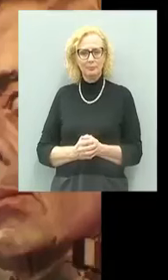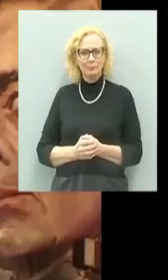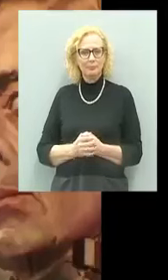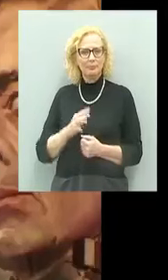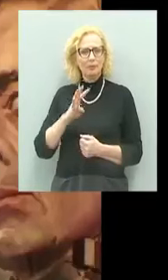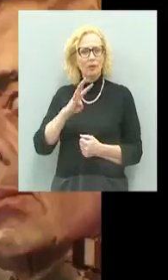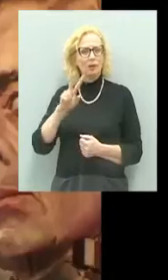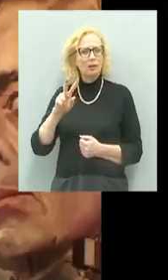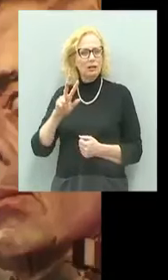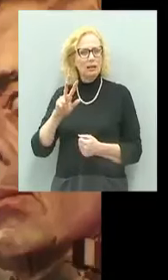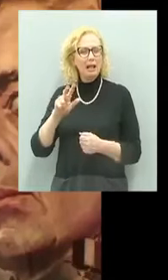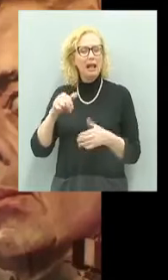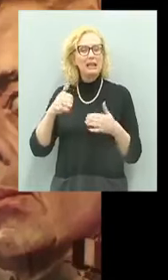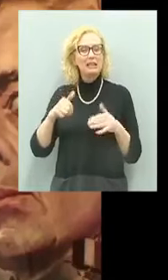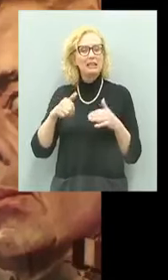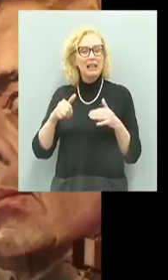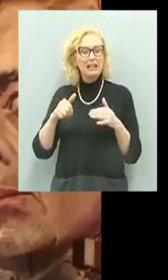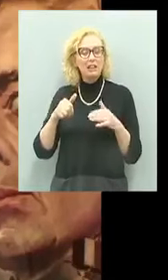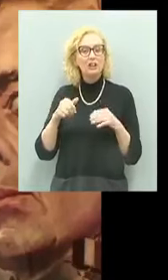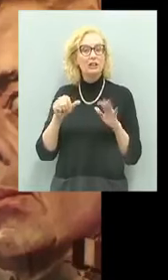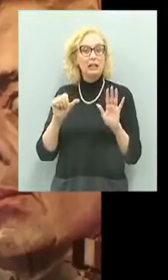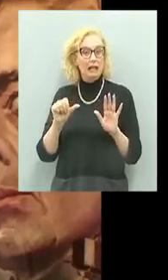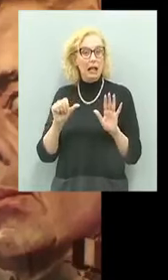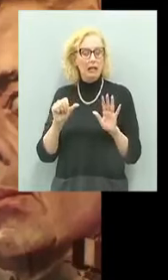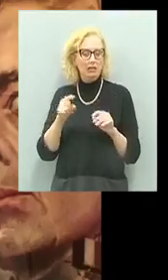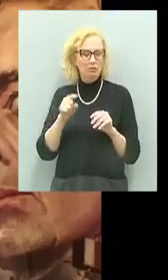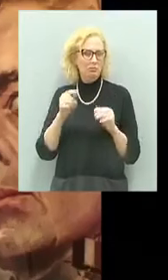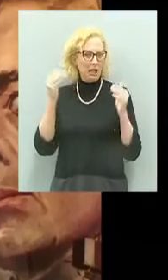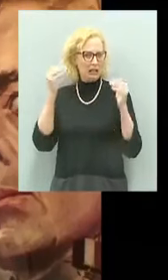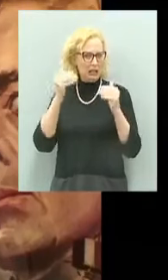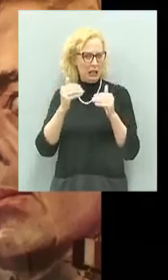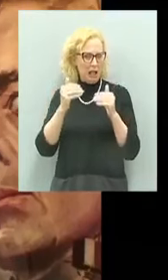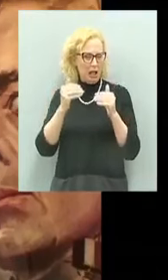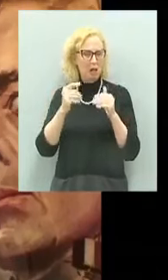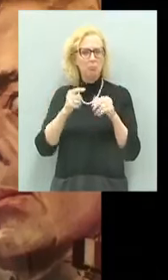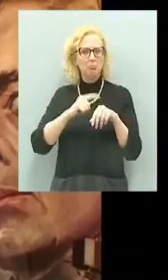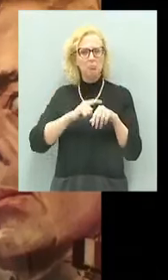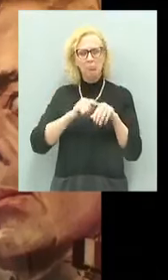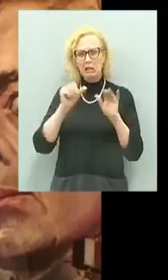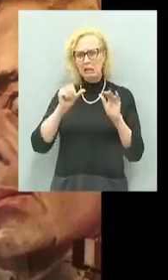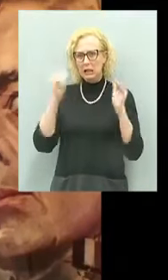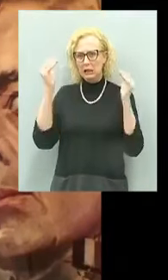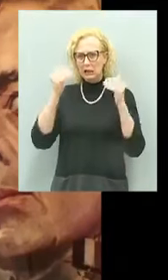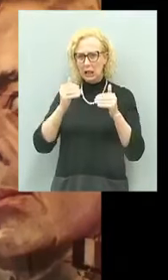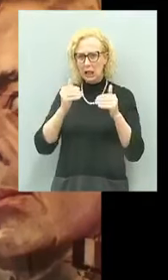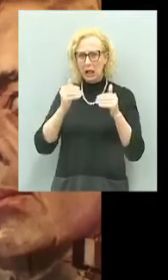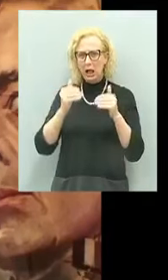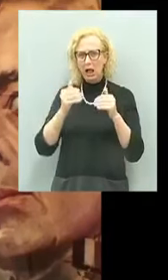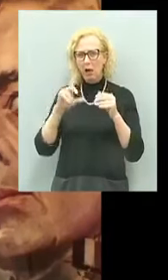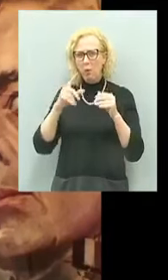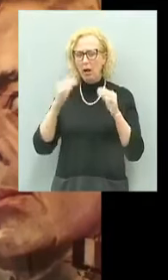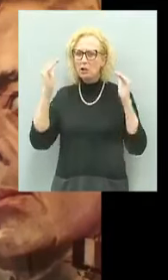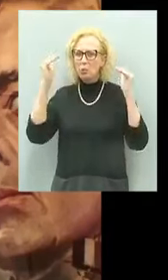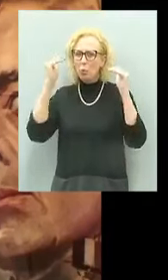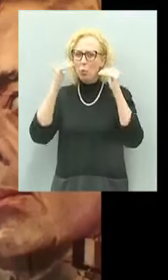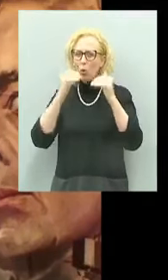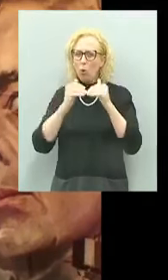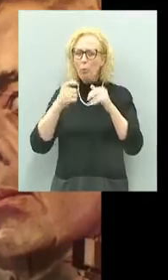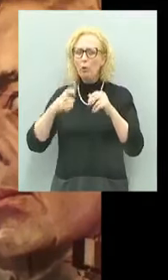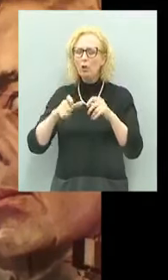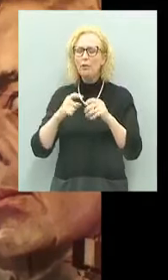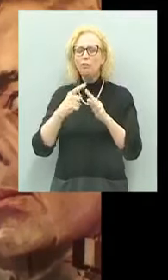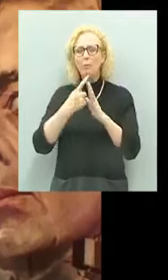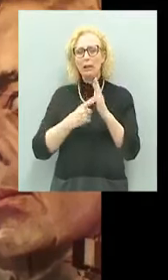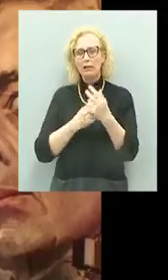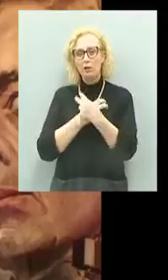43.16 del 6, verso sera, alle ore 18 diciamo, era già un po' buio perché era in novembre,